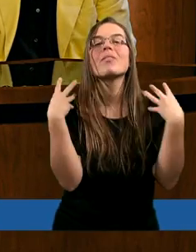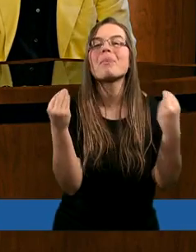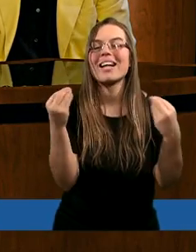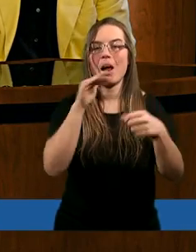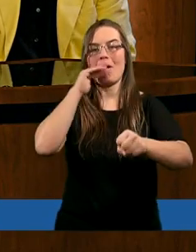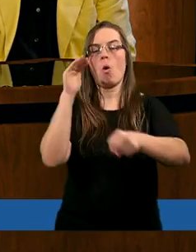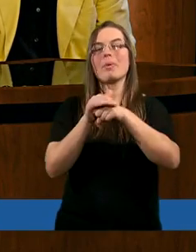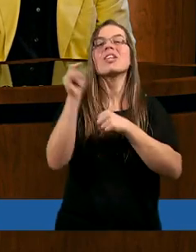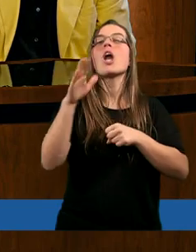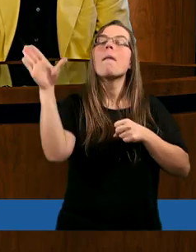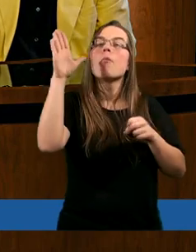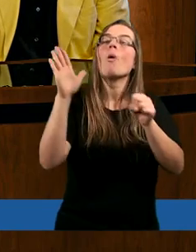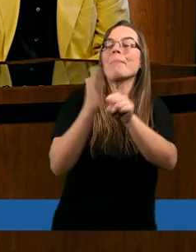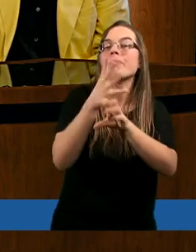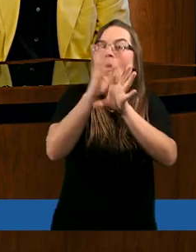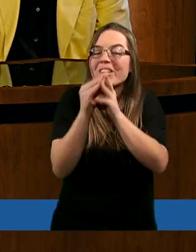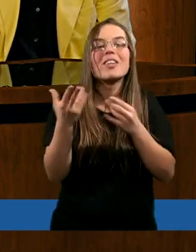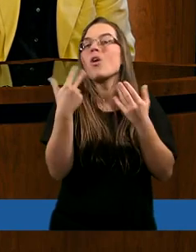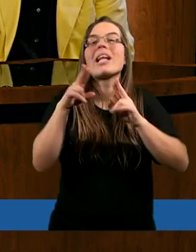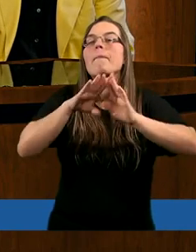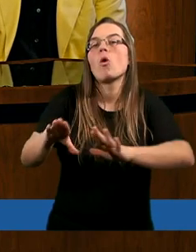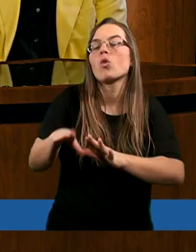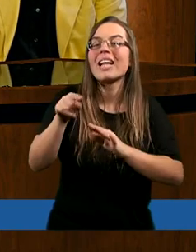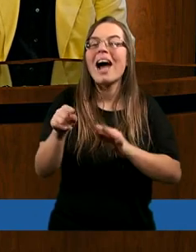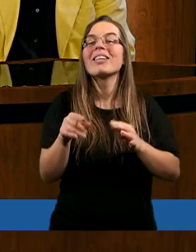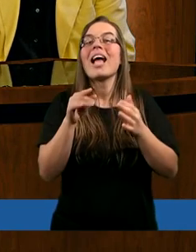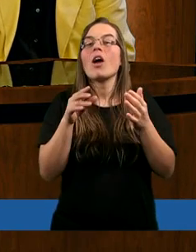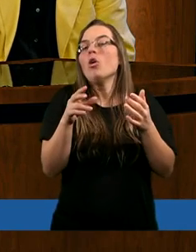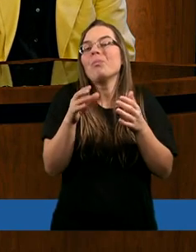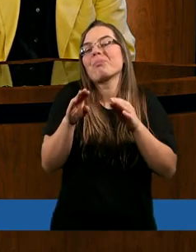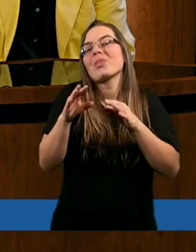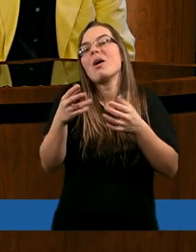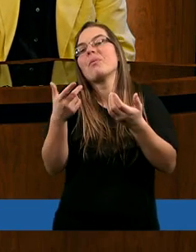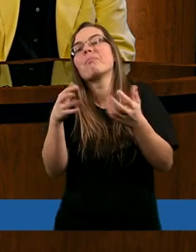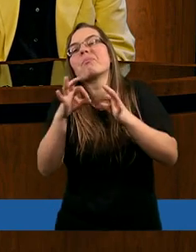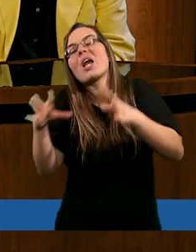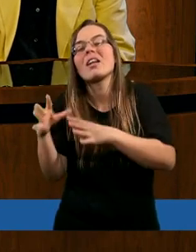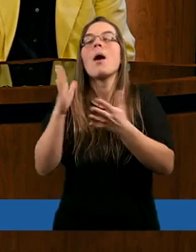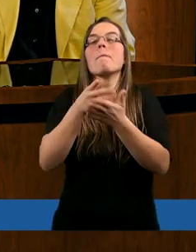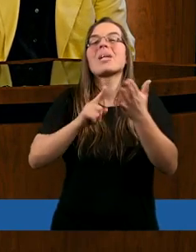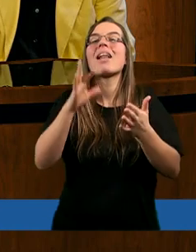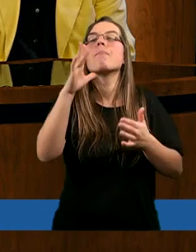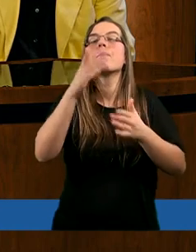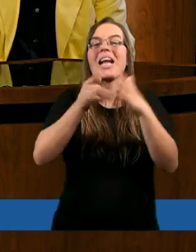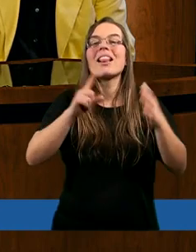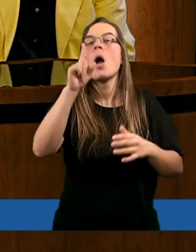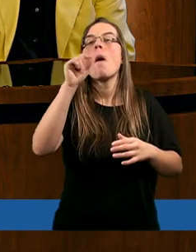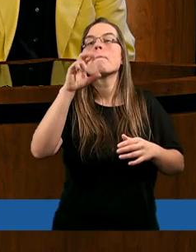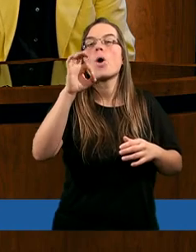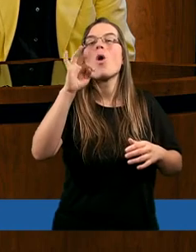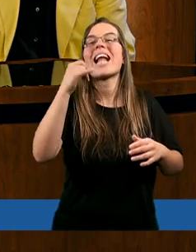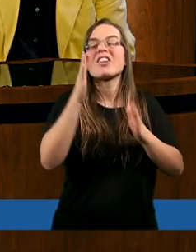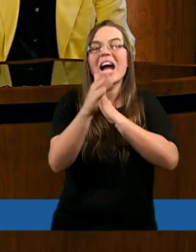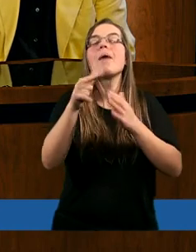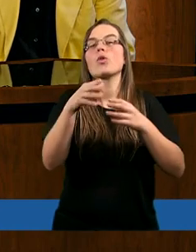że Pan Bóg mimo wszystko gdzieś nie pozostawi prostaczka, bo powiedział, że przed prostaczkami to objawi, a przed wielkimi